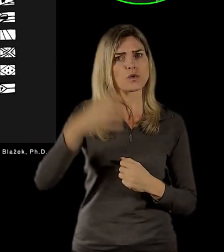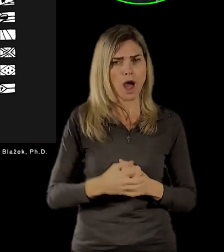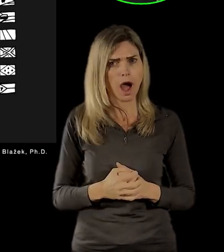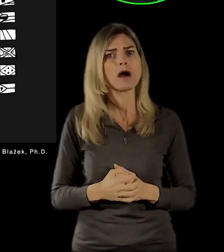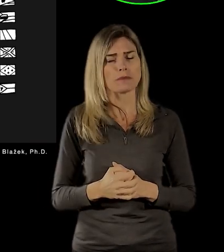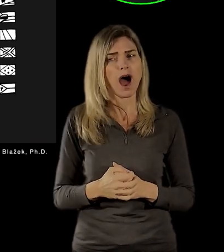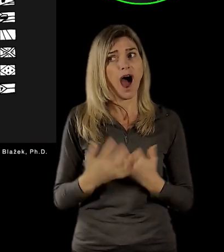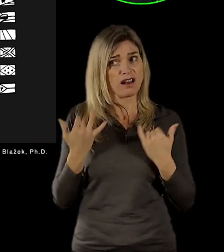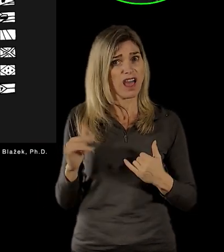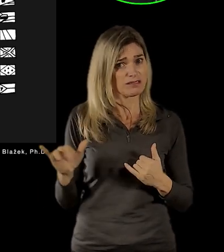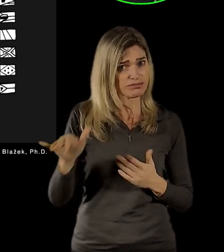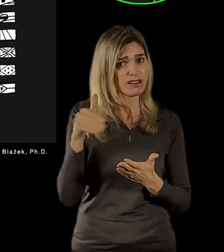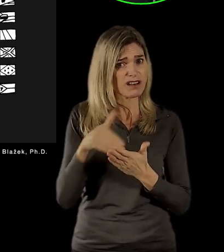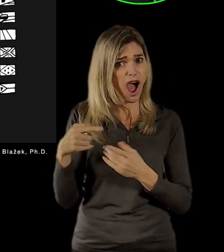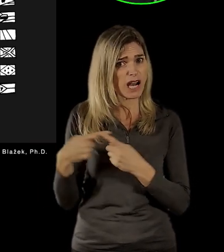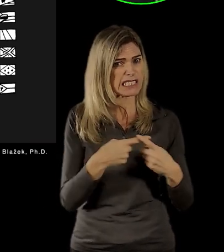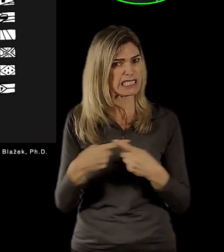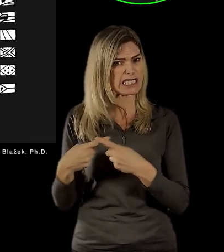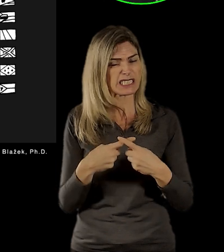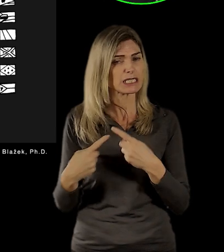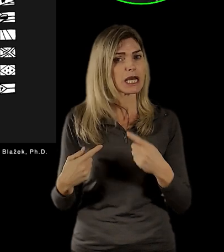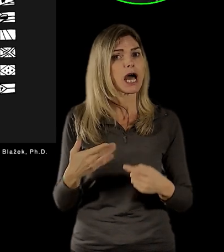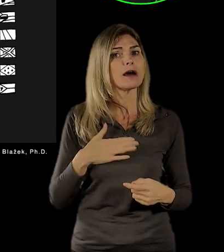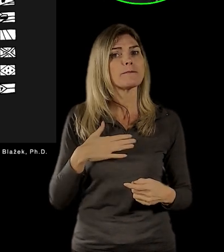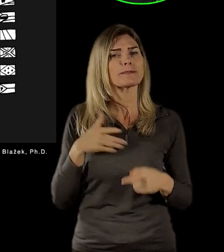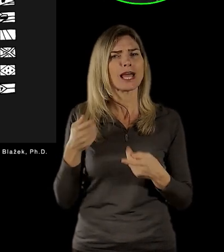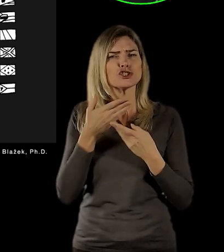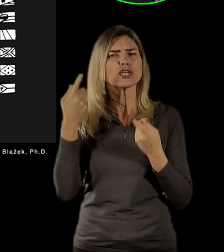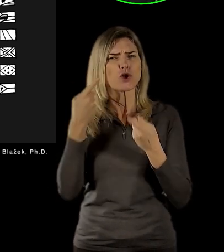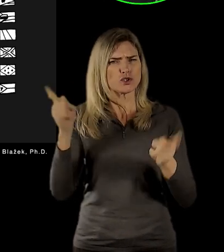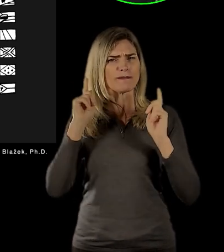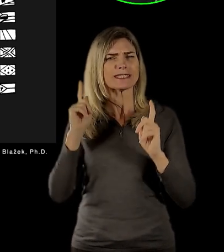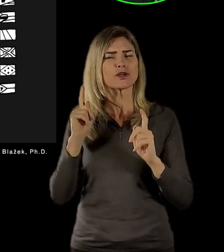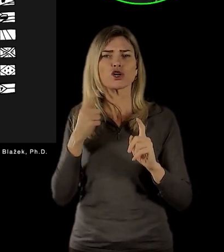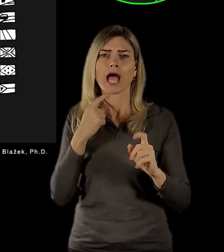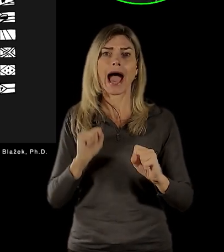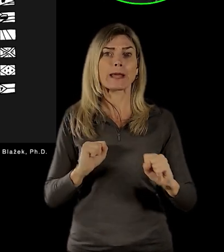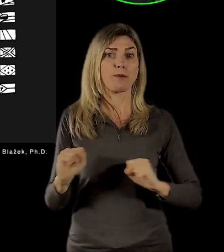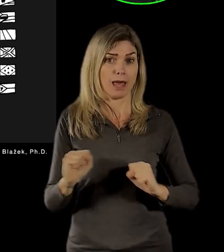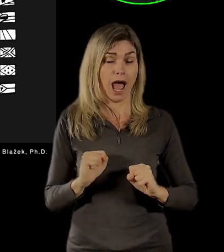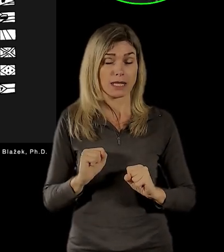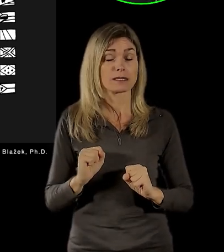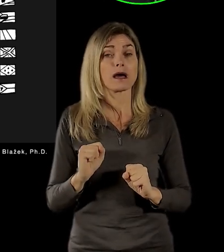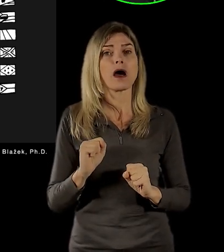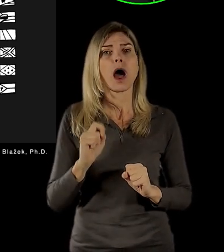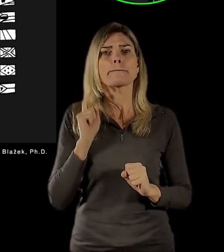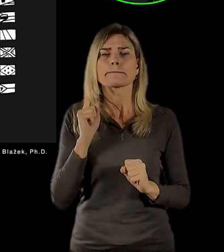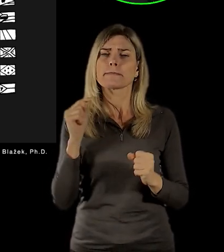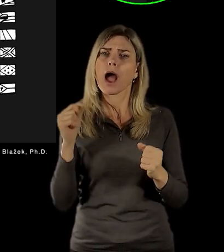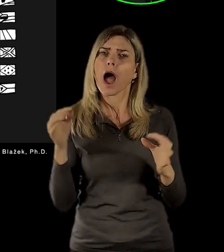to, do jaké míry by to republikánské Československo mělo mít určité prvky